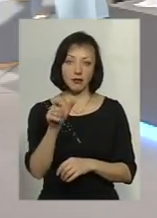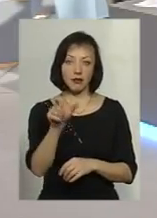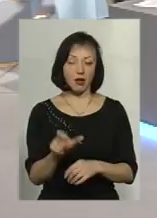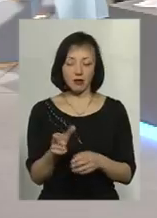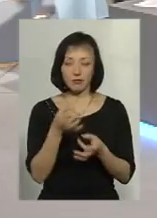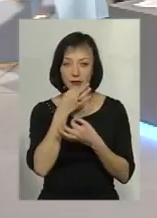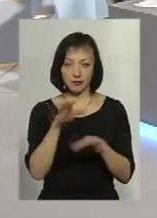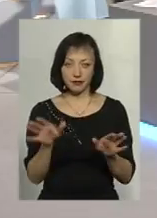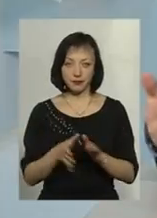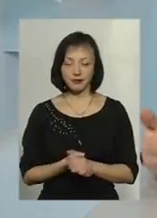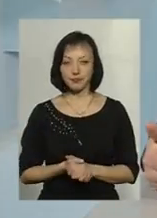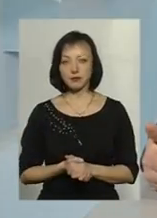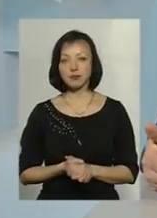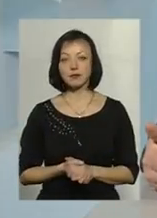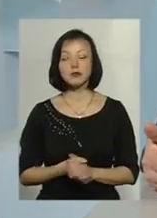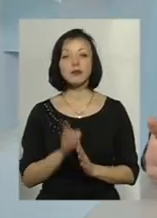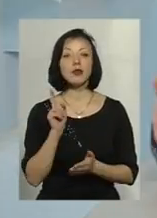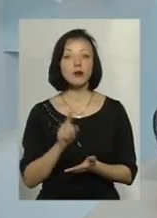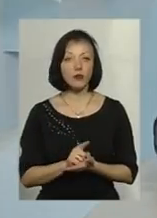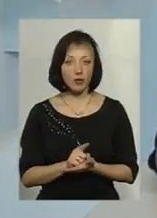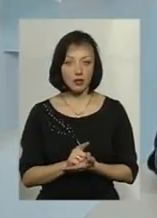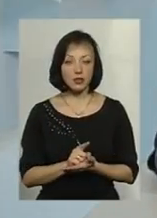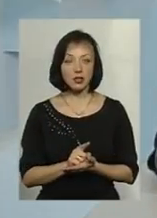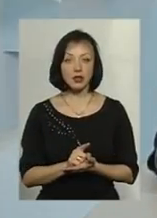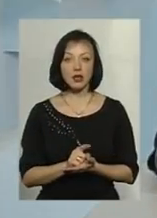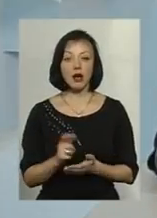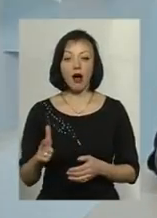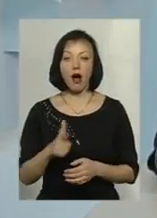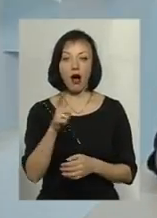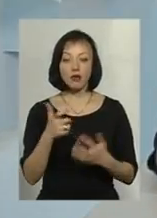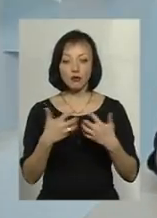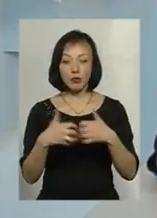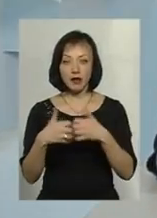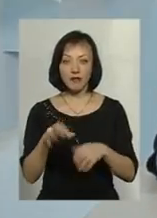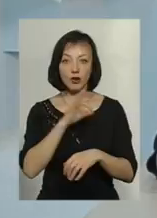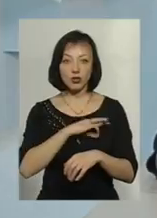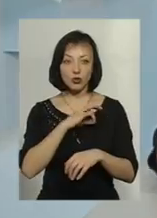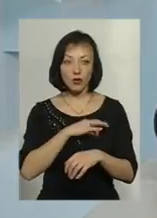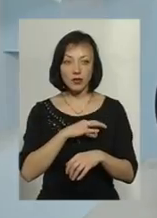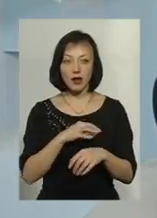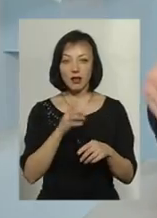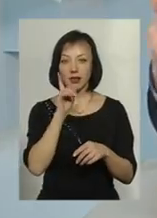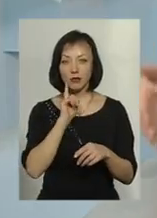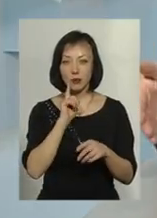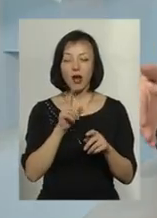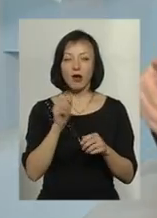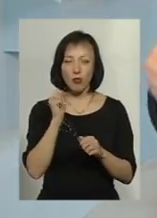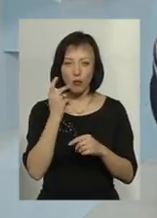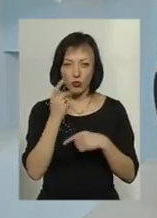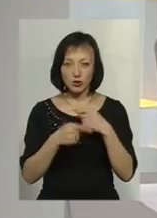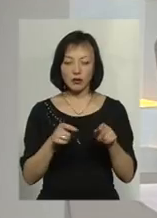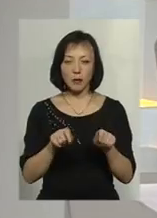утримувач і так далі. Значить, повинні для газових приладів, які використовуються сезонно, тобто, це плити, котли,